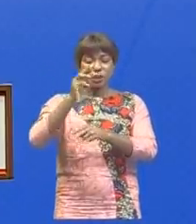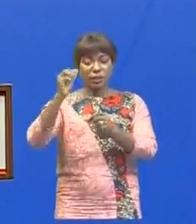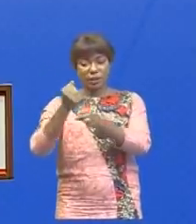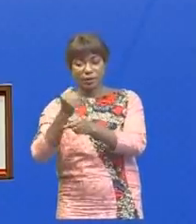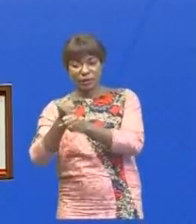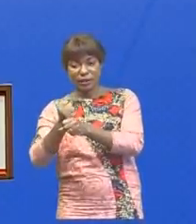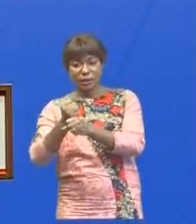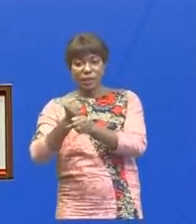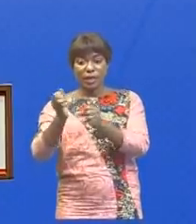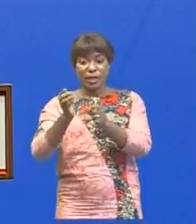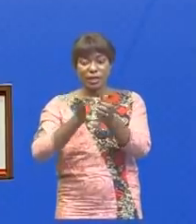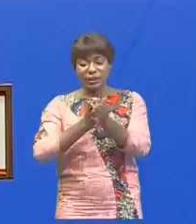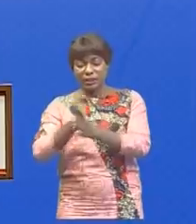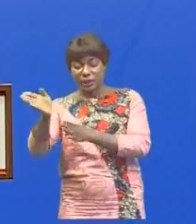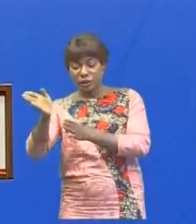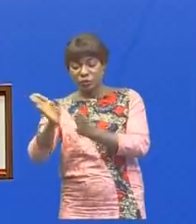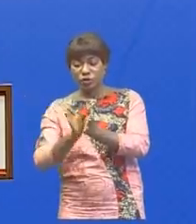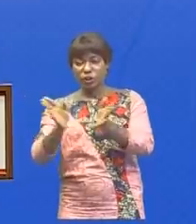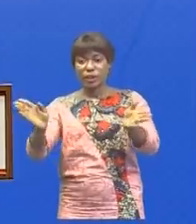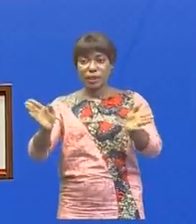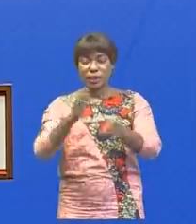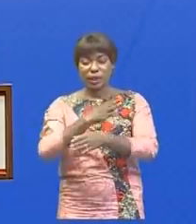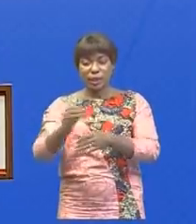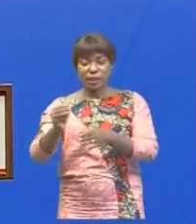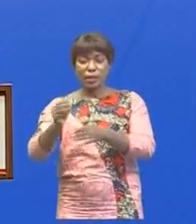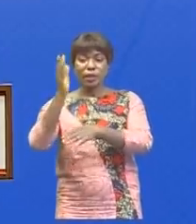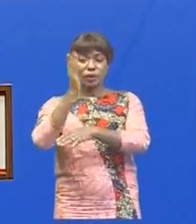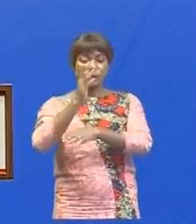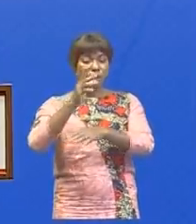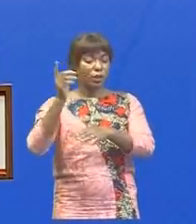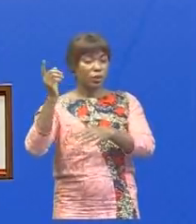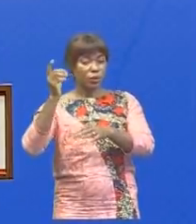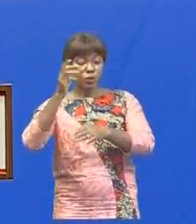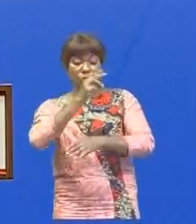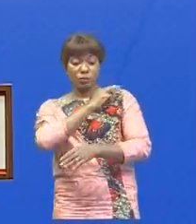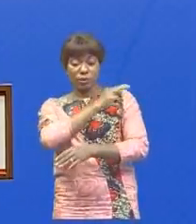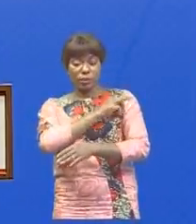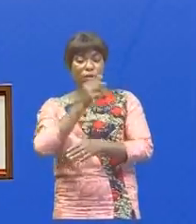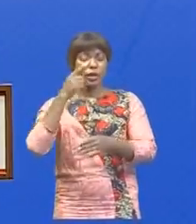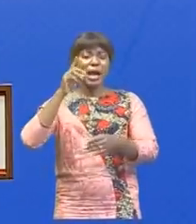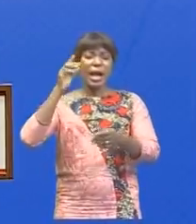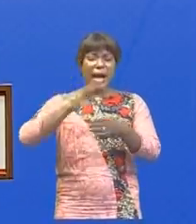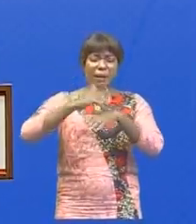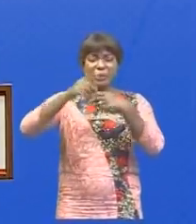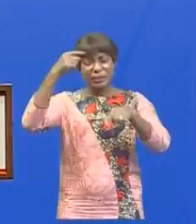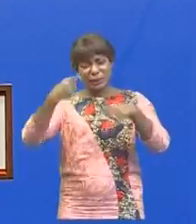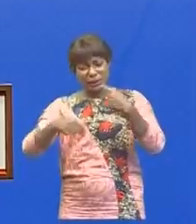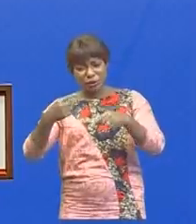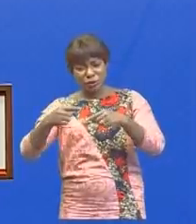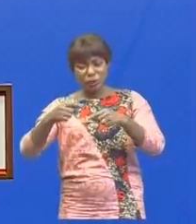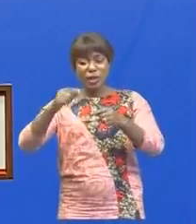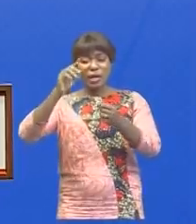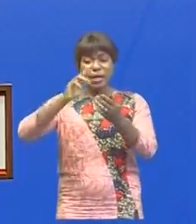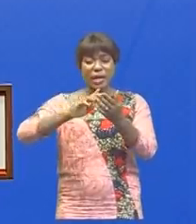direction générale et les collèges de commissaires au compte. Après débat et délibération, ces projets de